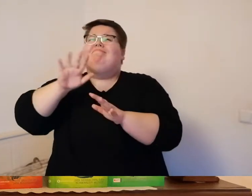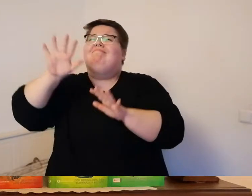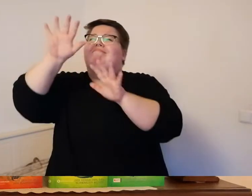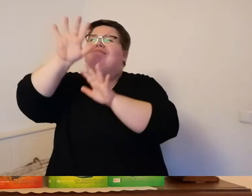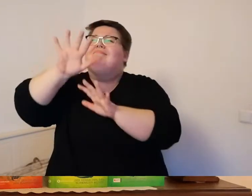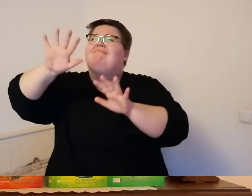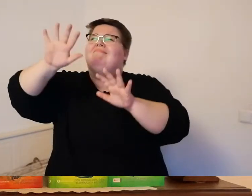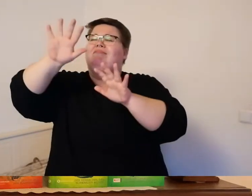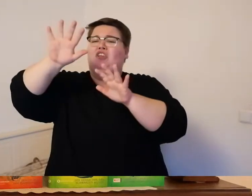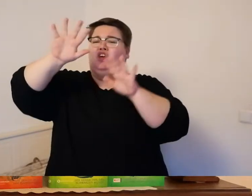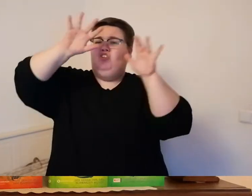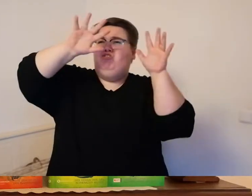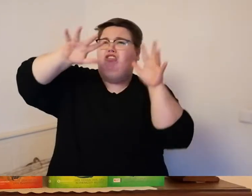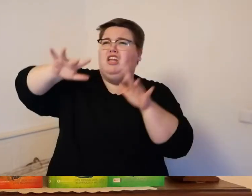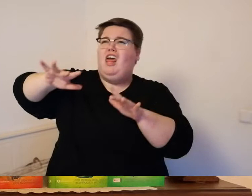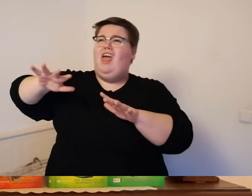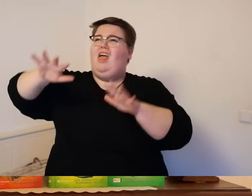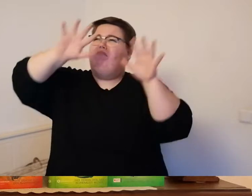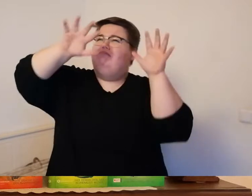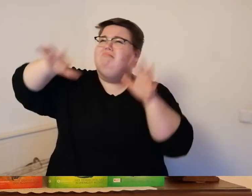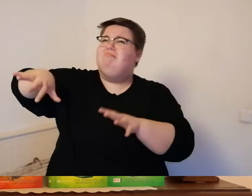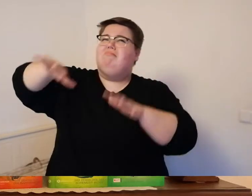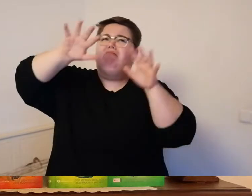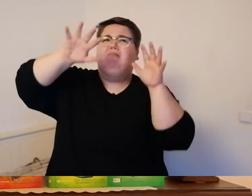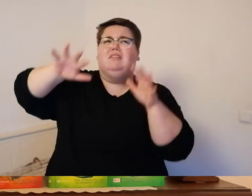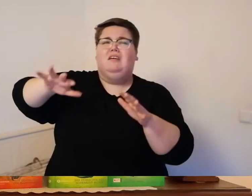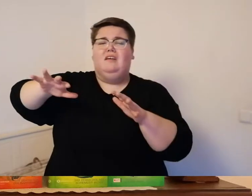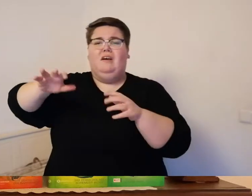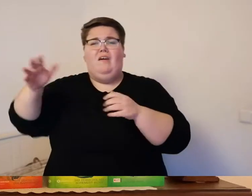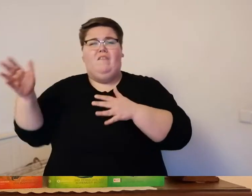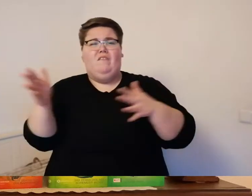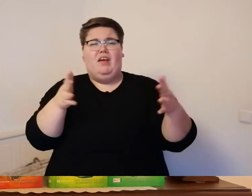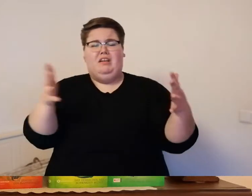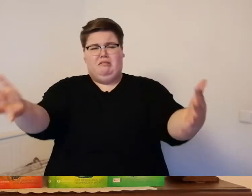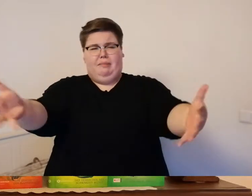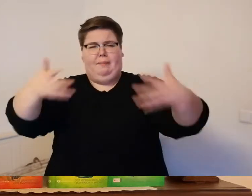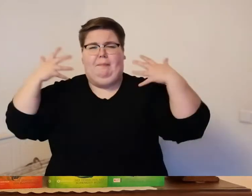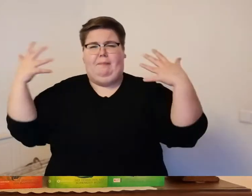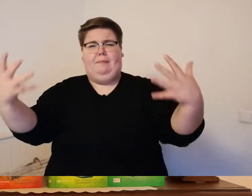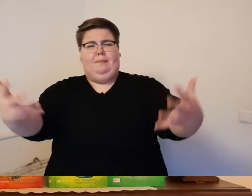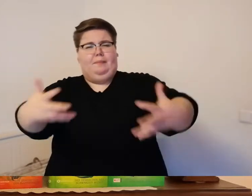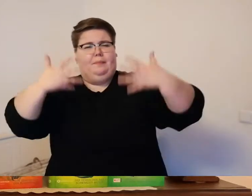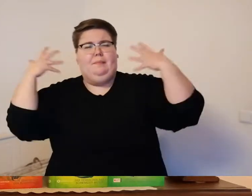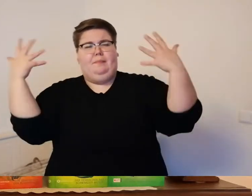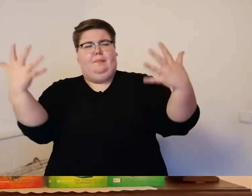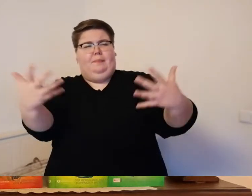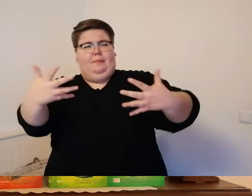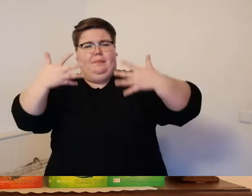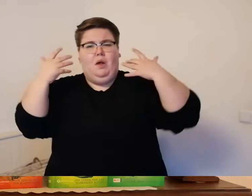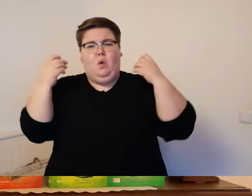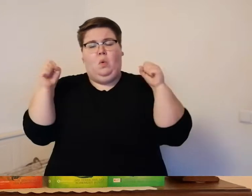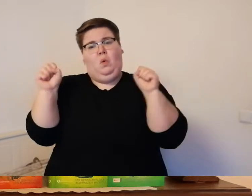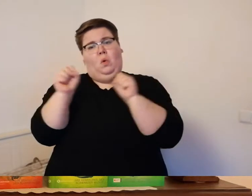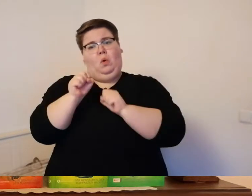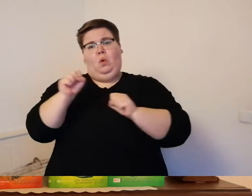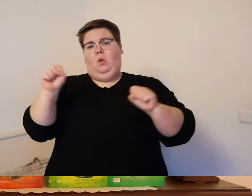erkennen der wind blies jetzt so stark dass sie sich teilweise sehr gut festhalten mussten um nicht von den felsen geweht zu